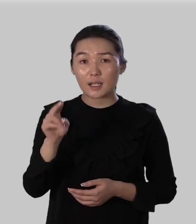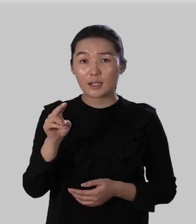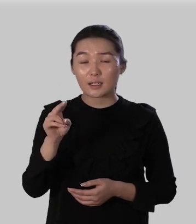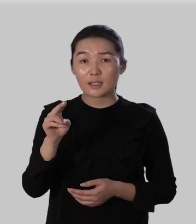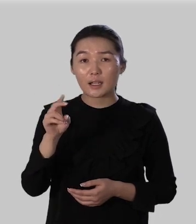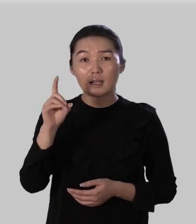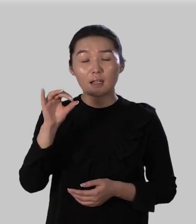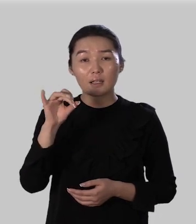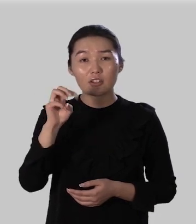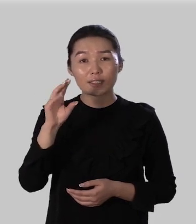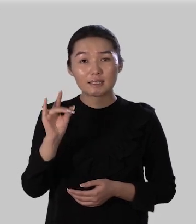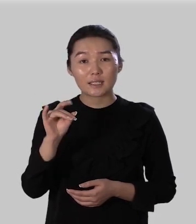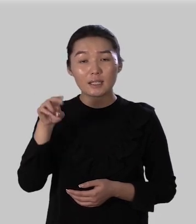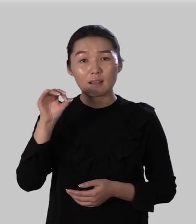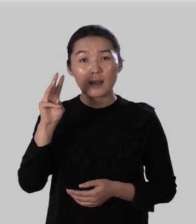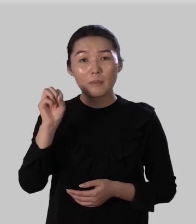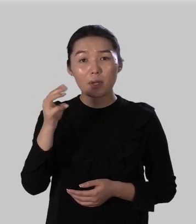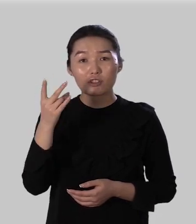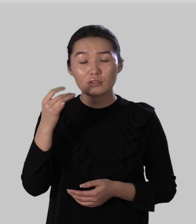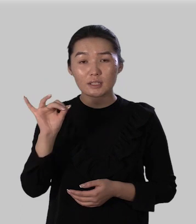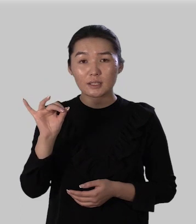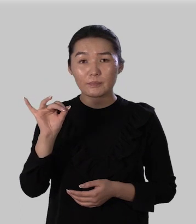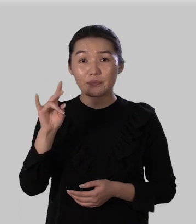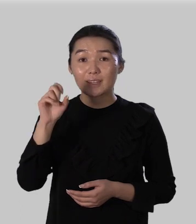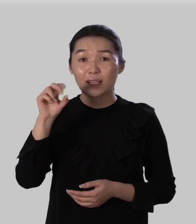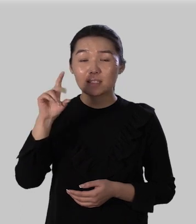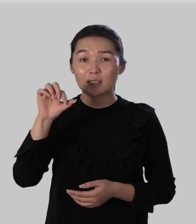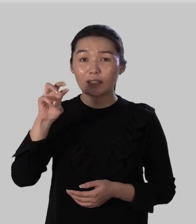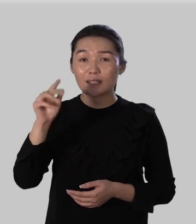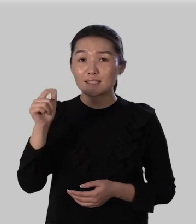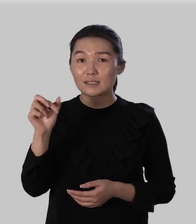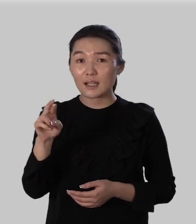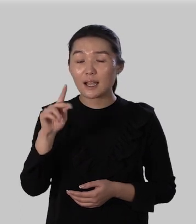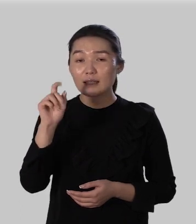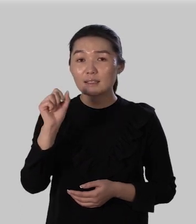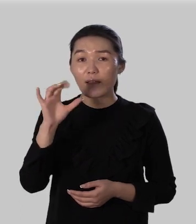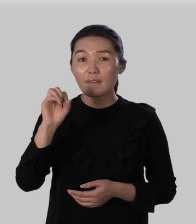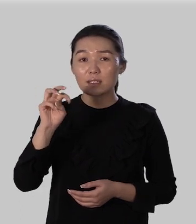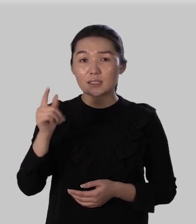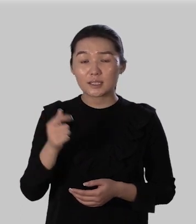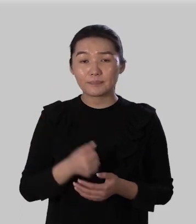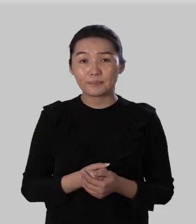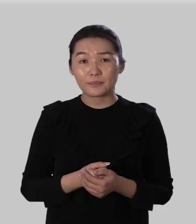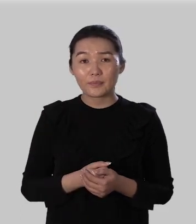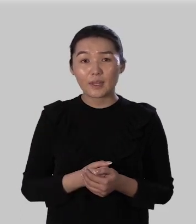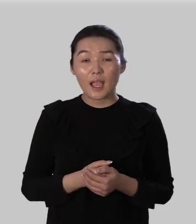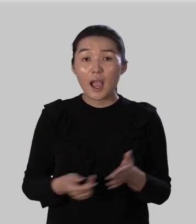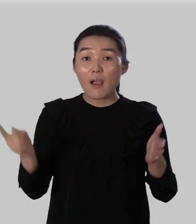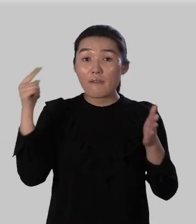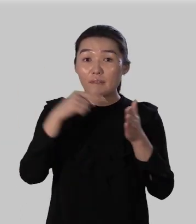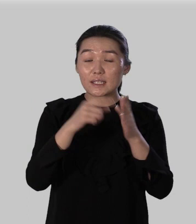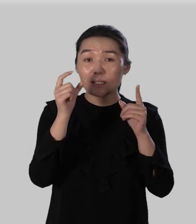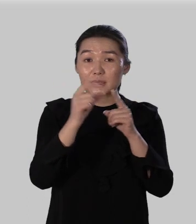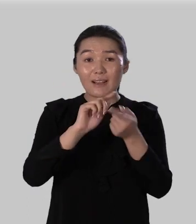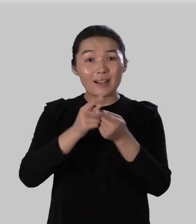калистый домашний надеется зависть выделим в